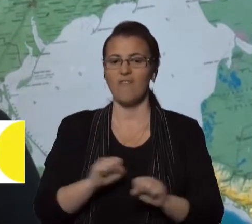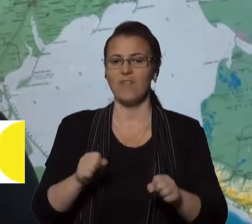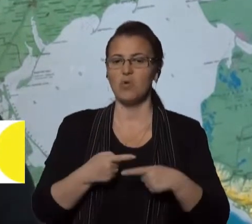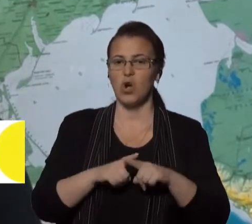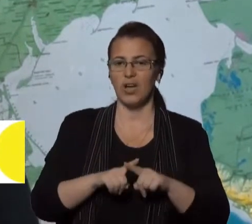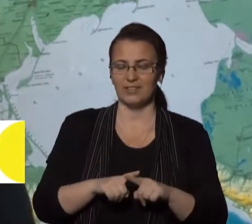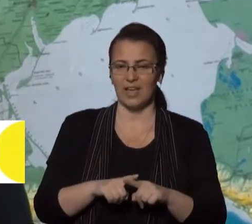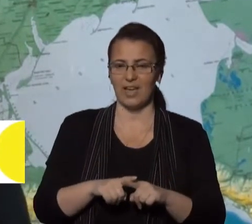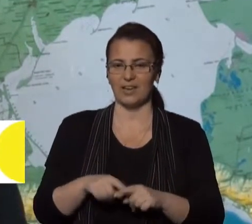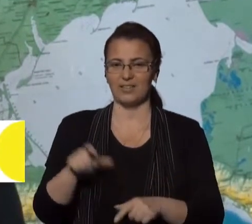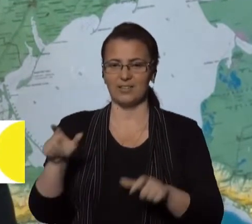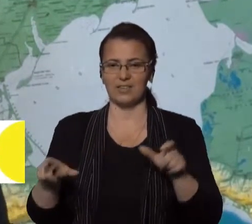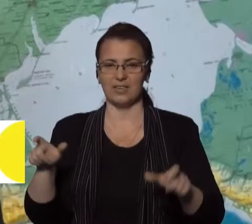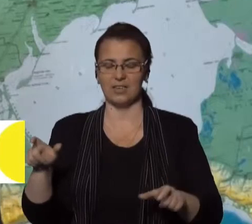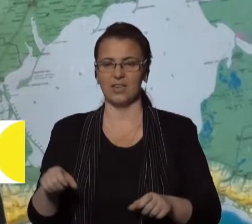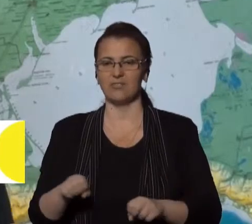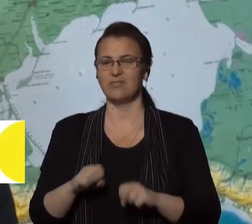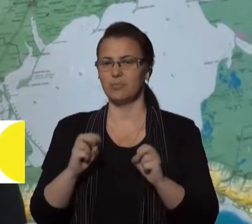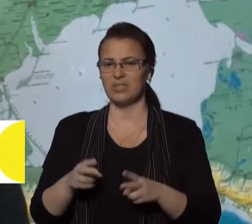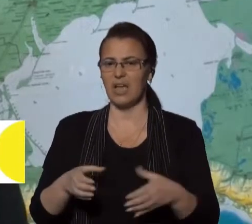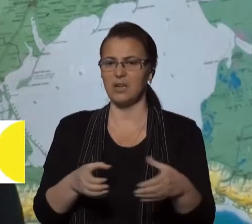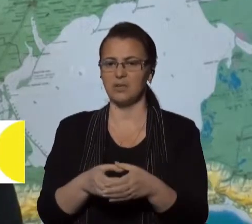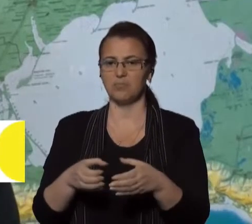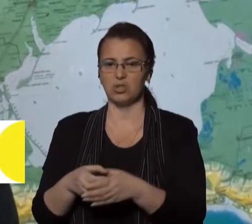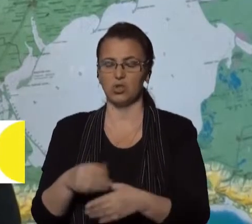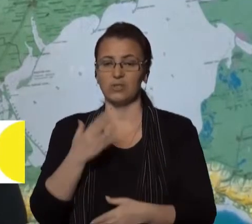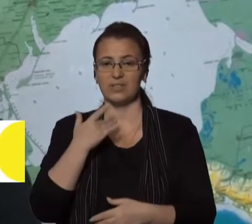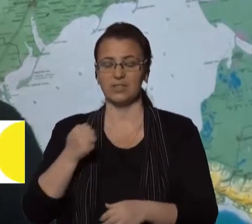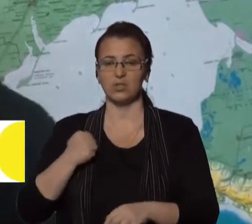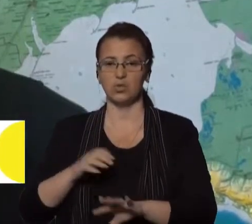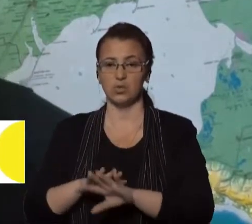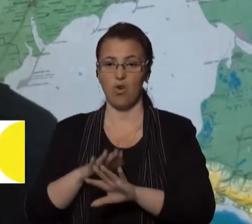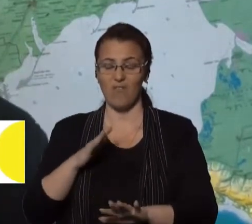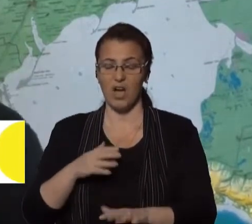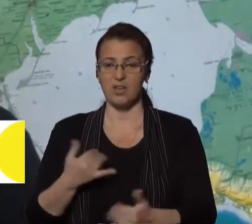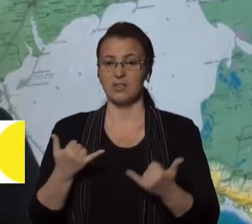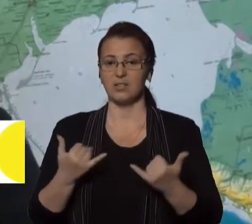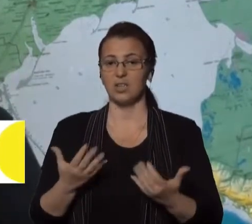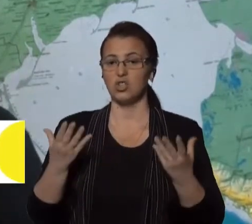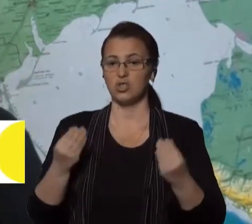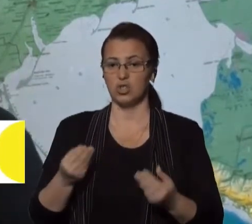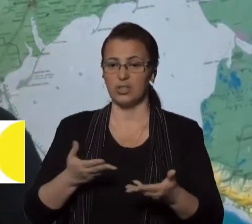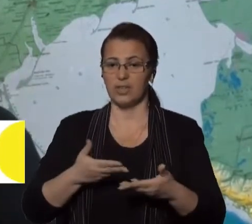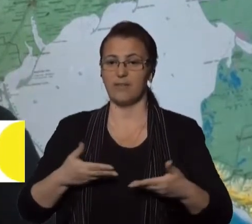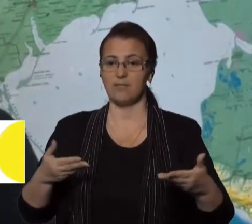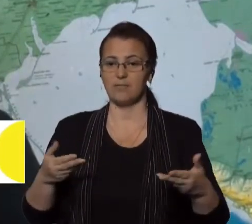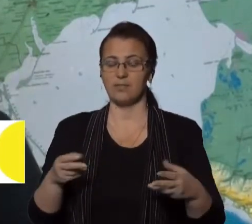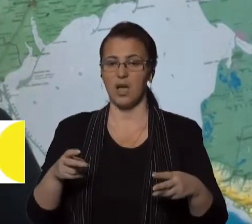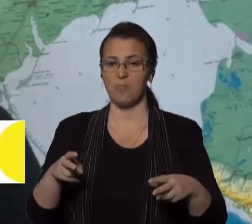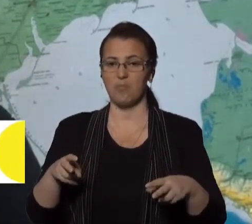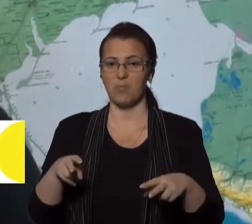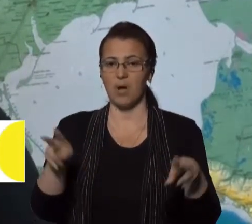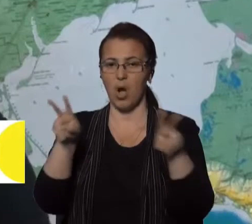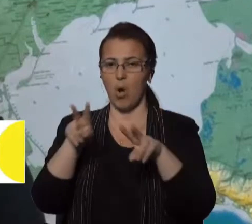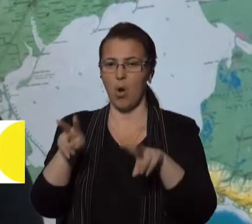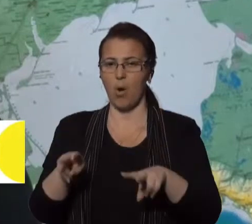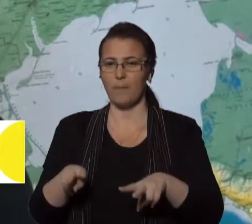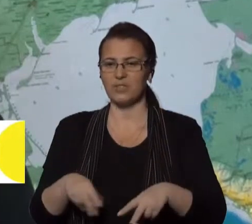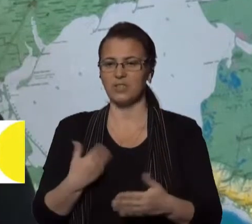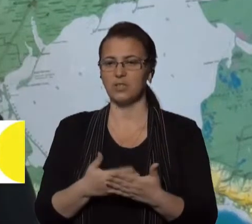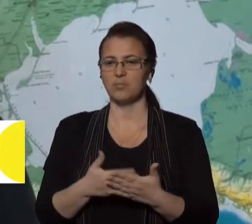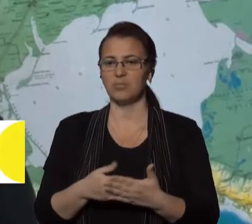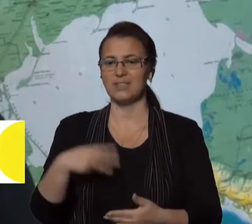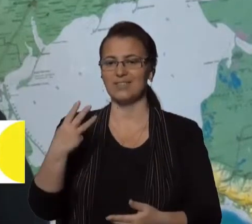також спеціалізованих підрозділів Національної гвардії, на сьогоднішній день нами обстежено близько 30